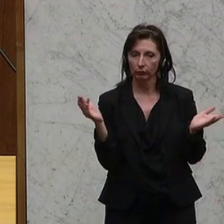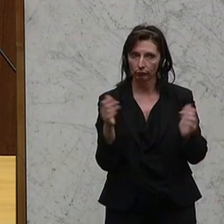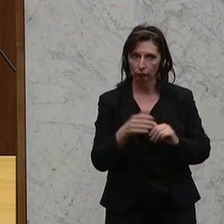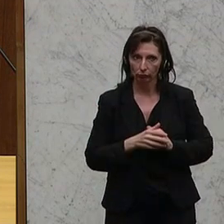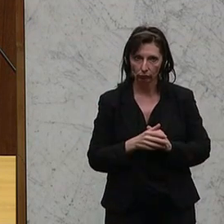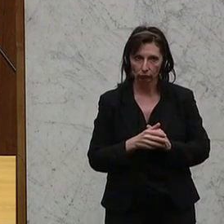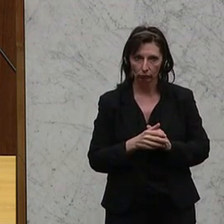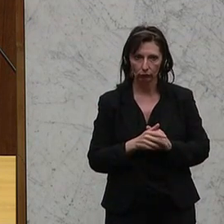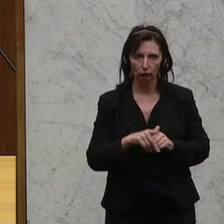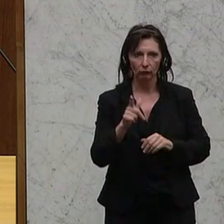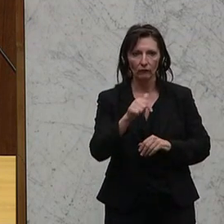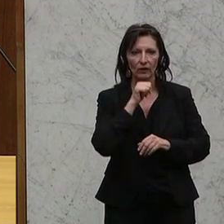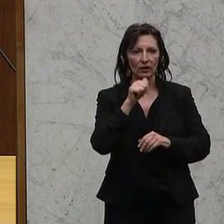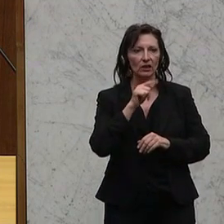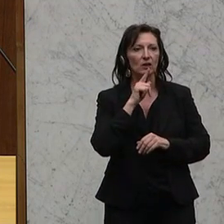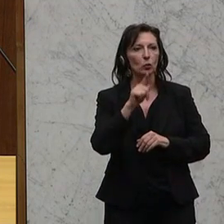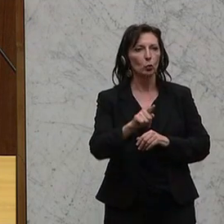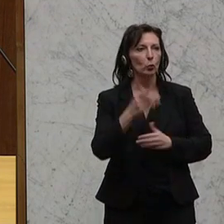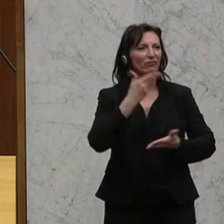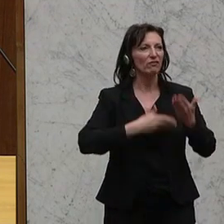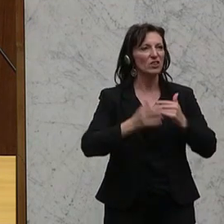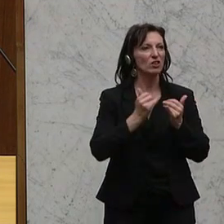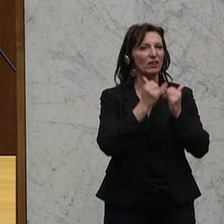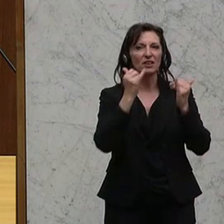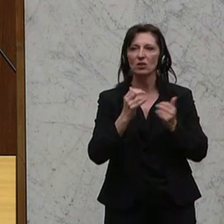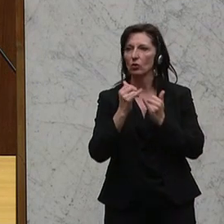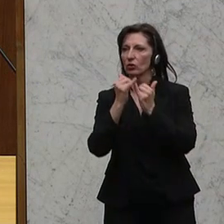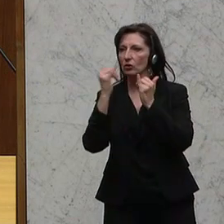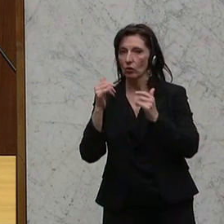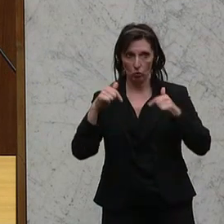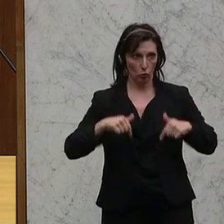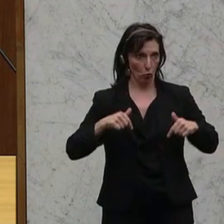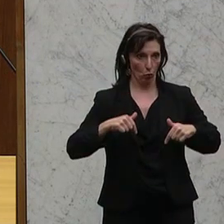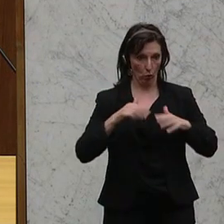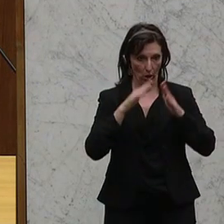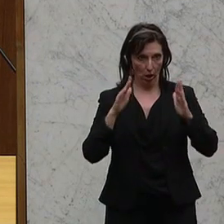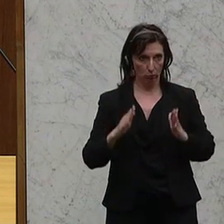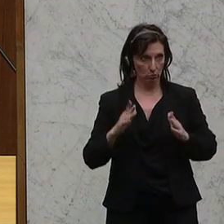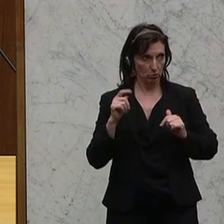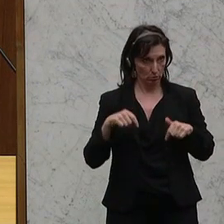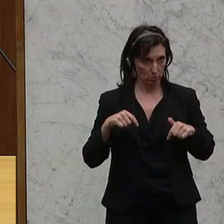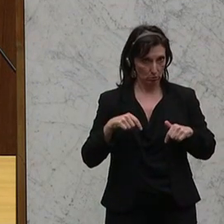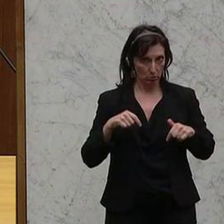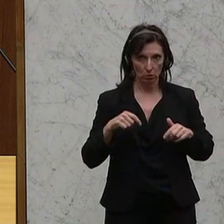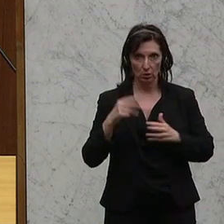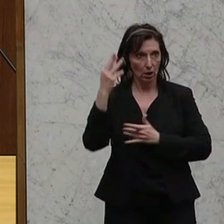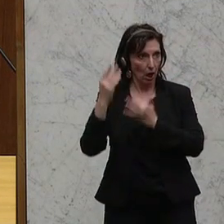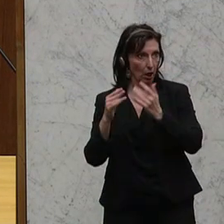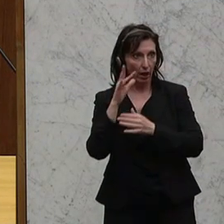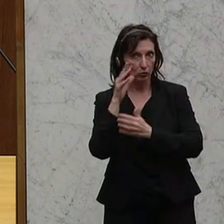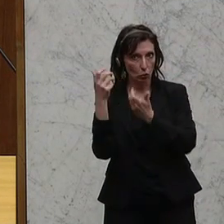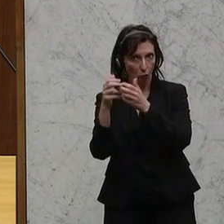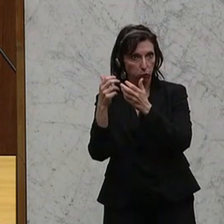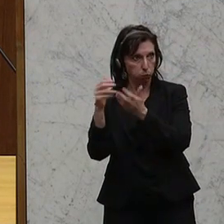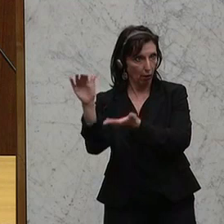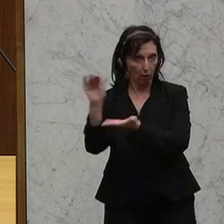es sind ja nicht nur die Anzeln, sondern Wirtschaftsinstitute, wir kriegen hier ins Haus über die Übung der Rechnungshofberichte, wo das